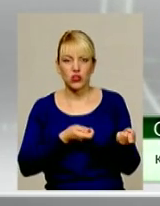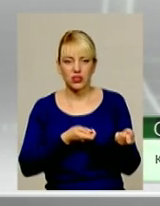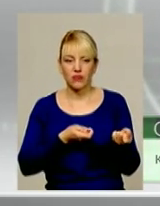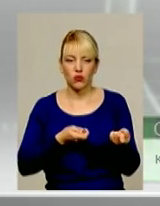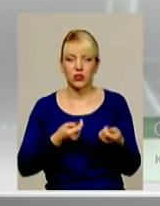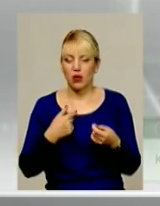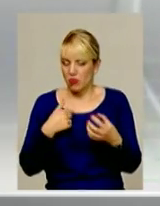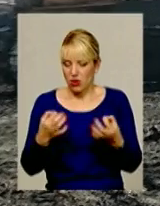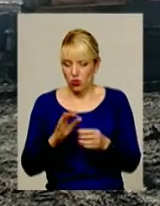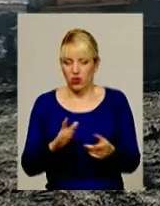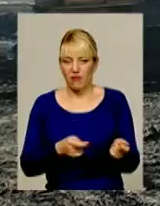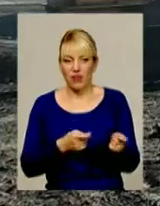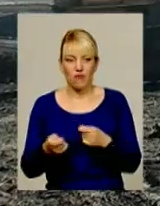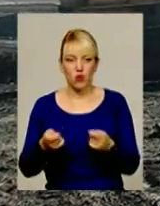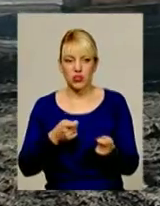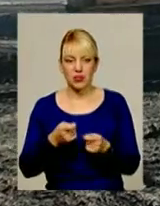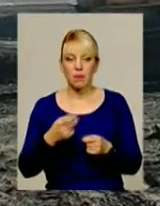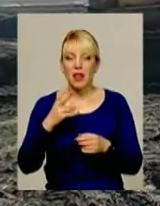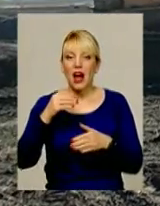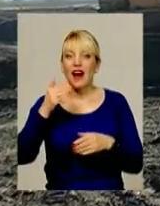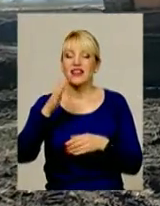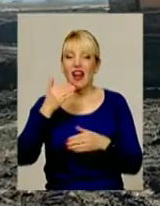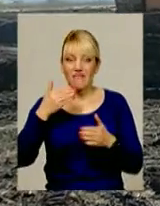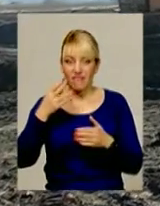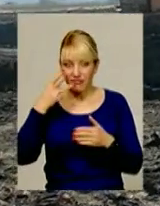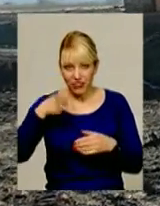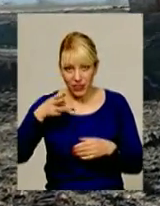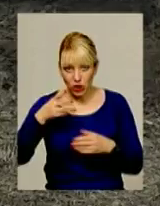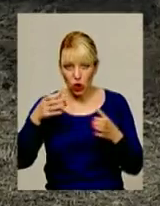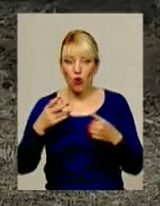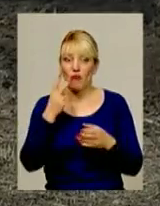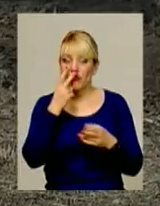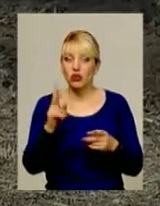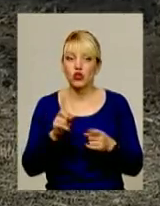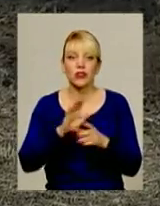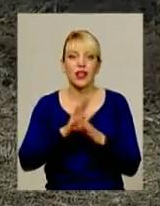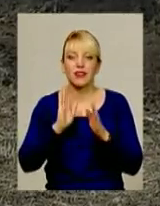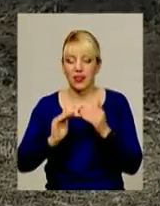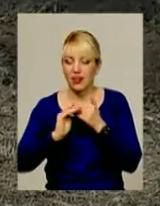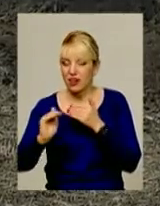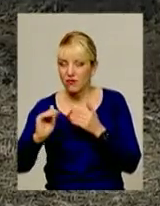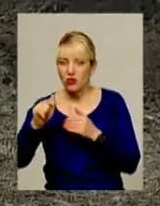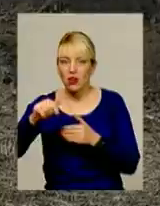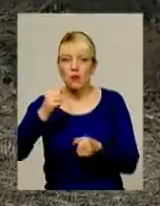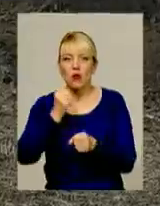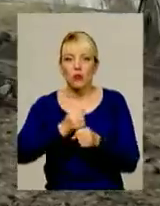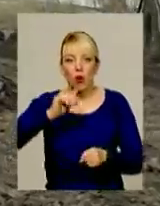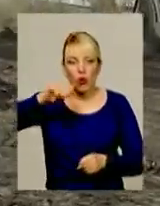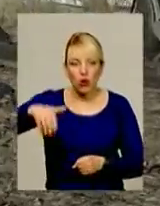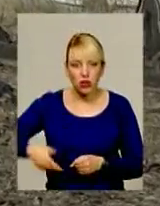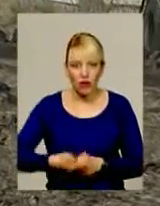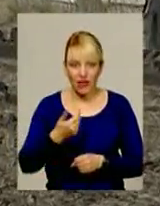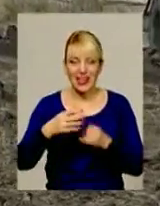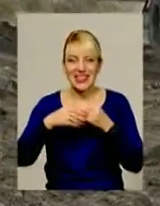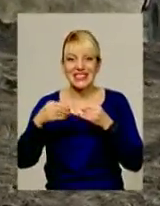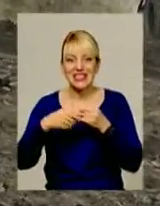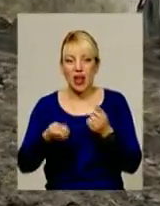Ми його нікуди не вивозимо. Однак на відео чітко видно, що ділянку не тільки рівняють, а риють там котлован. Та ще й вивозять землю. Куди